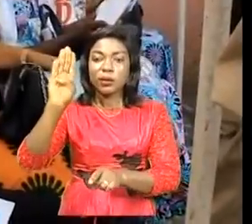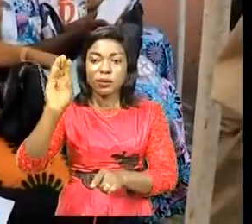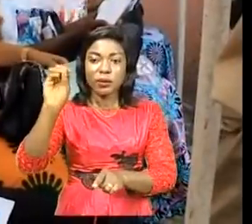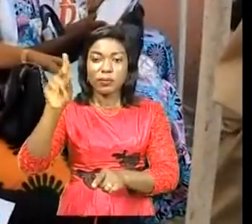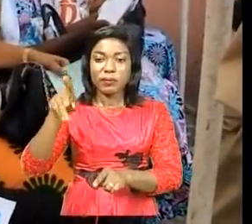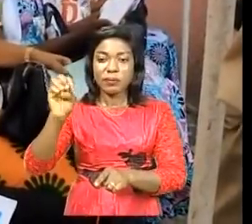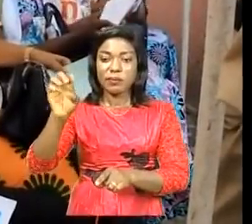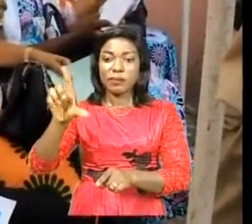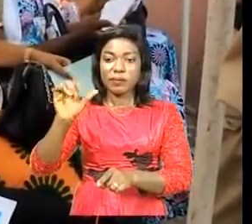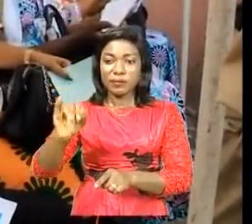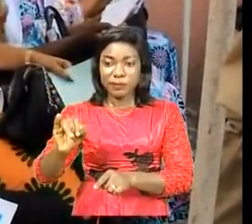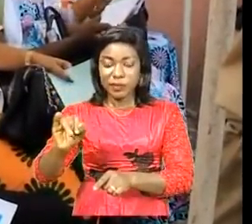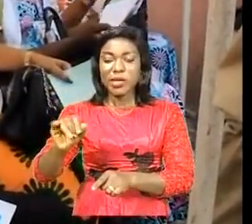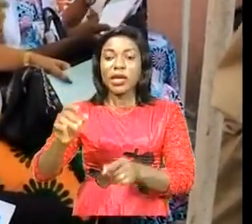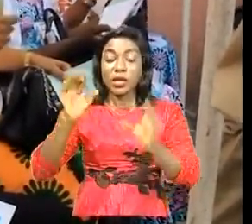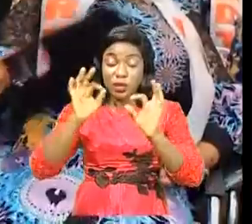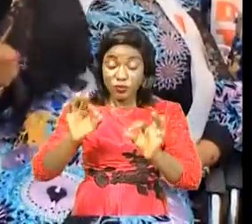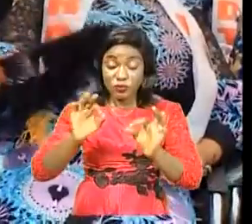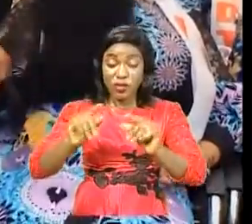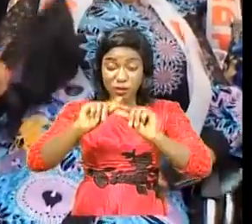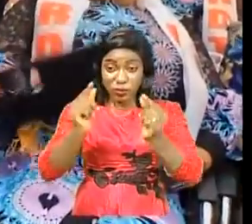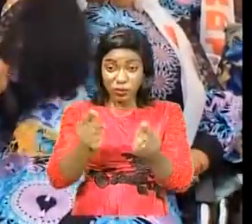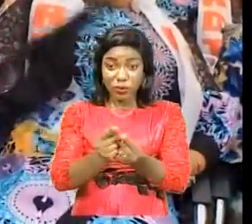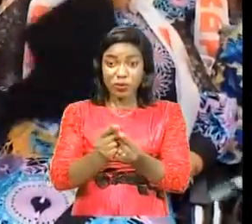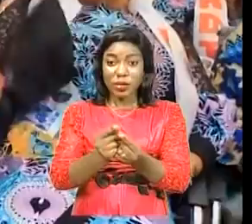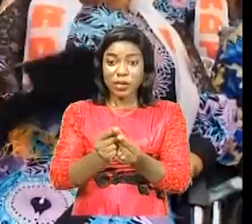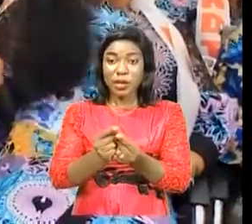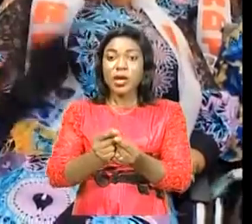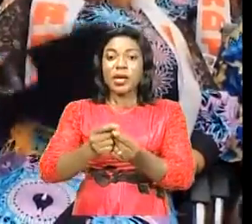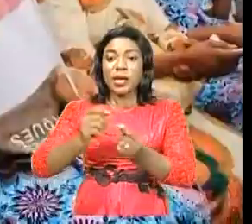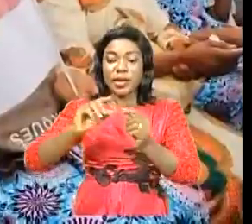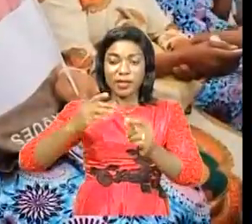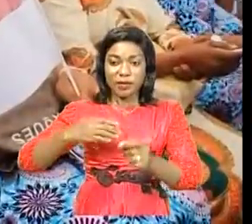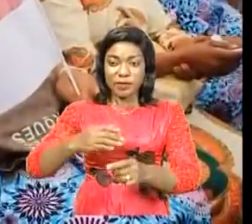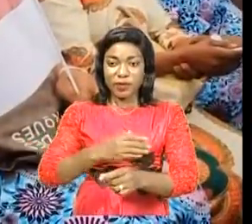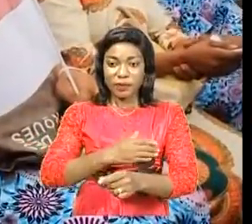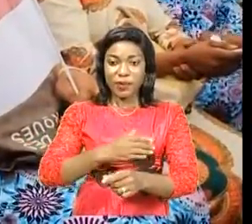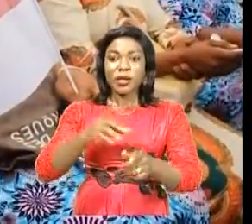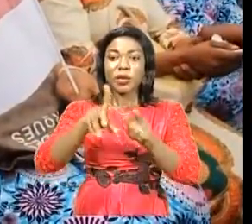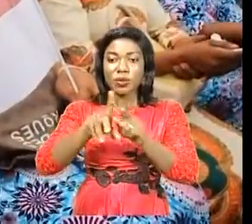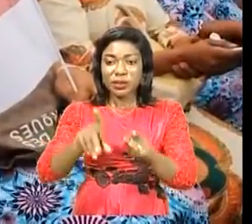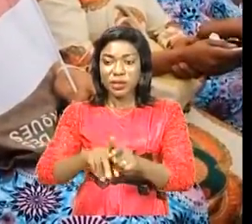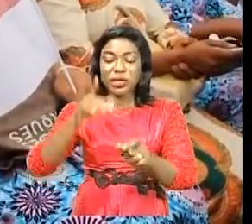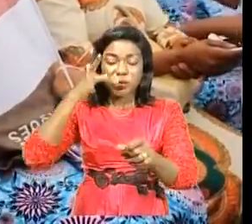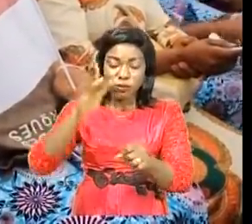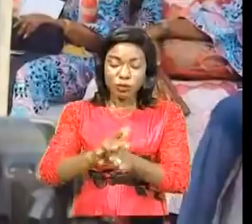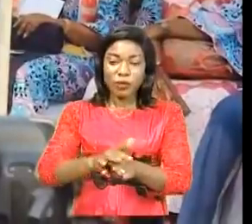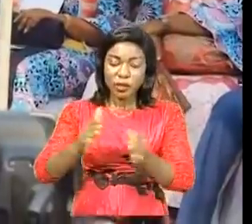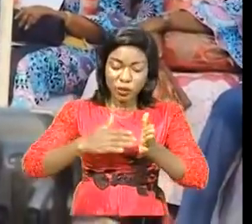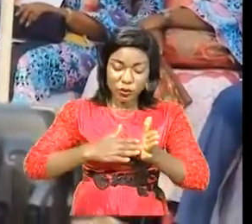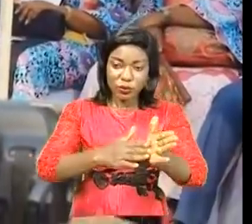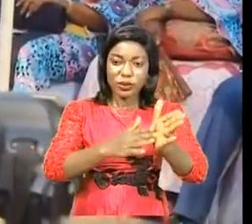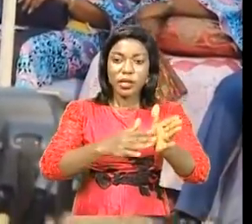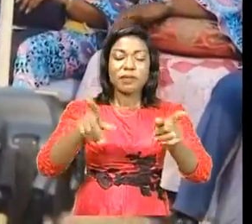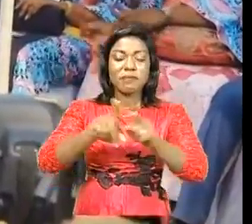programmes déjà mis en place La nouvelle dirigeante de la Confédération des Femmes Cathy Eleka promet de poursuivre le